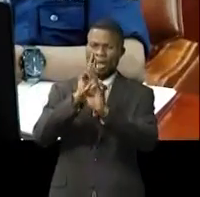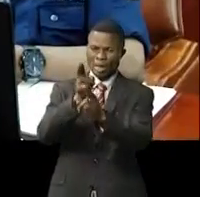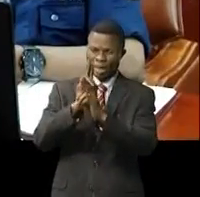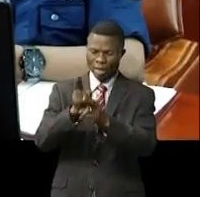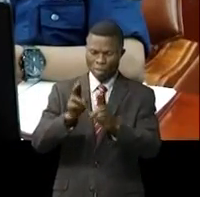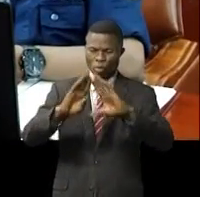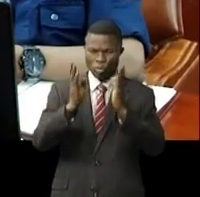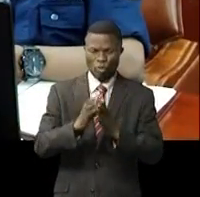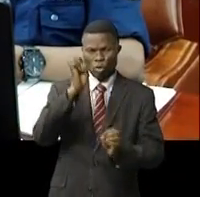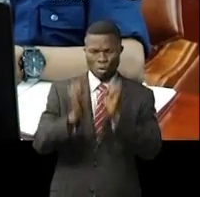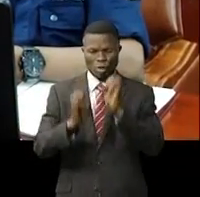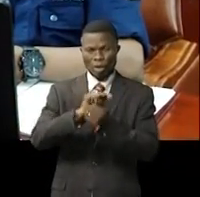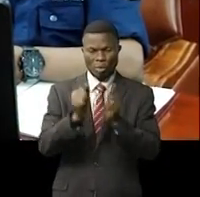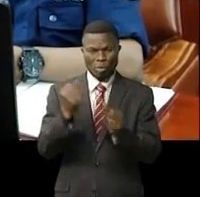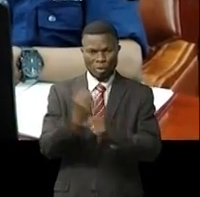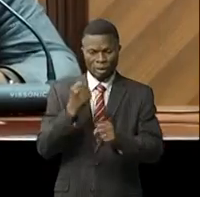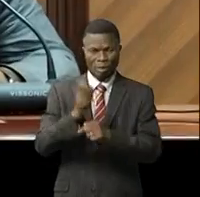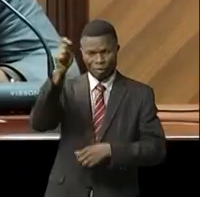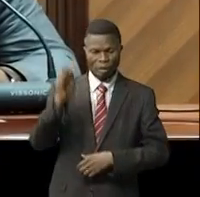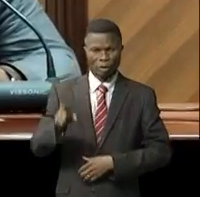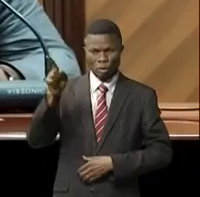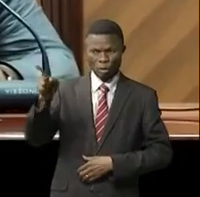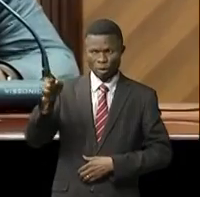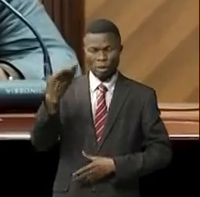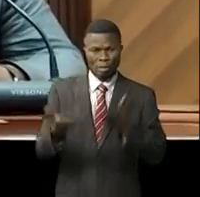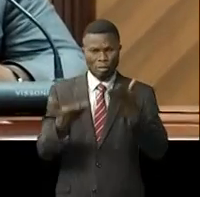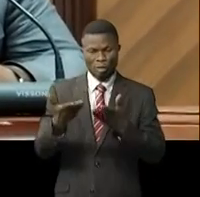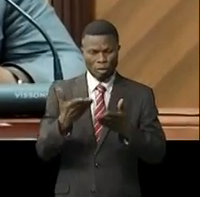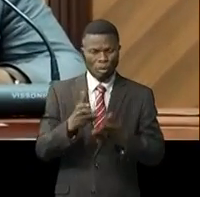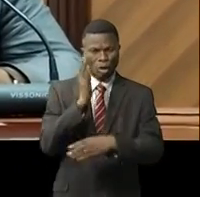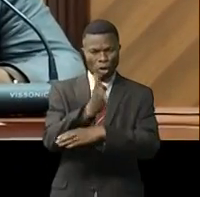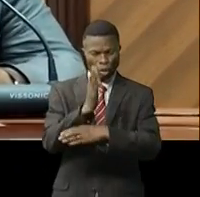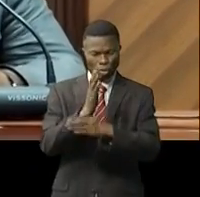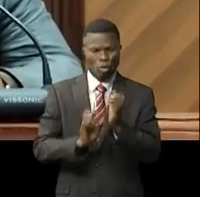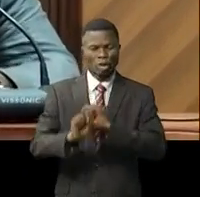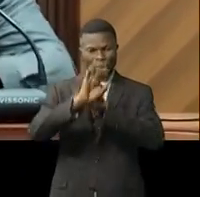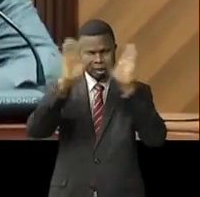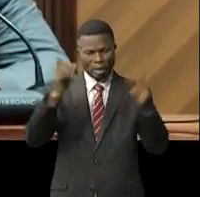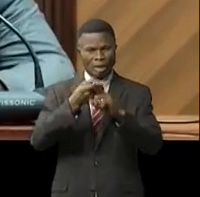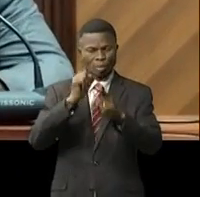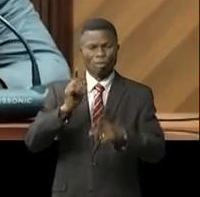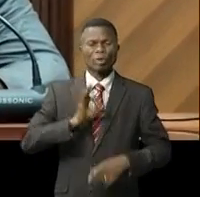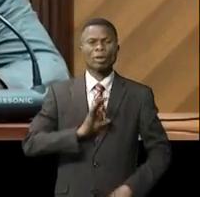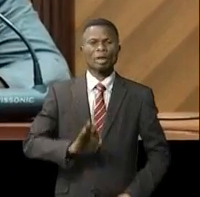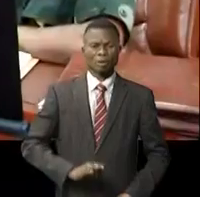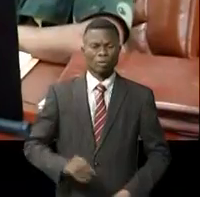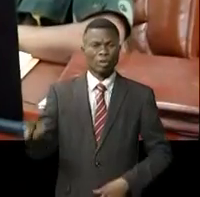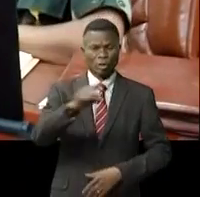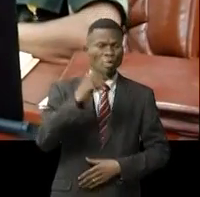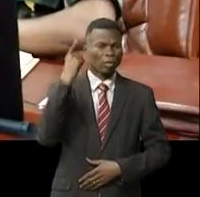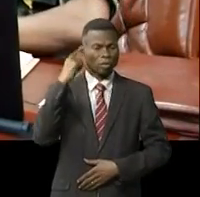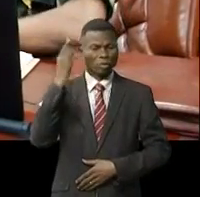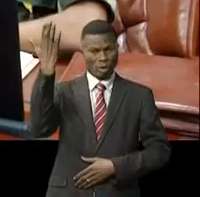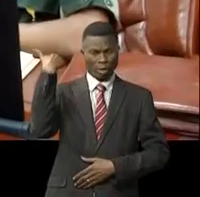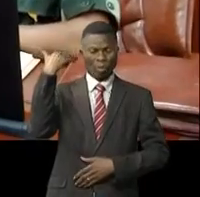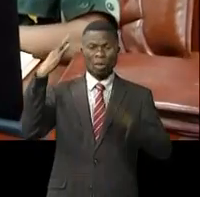militaires et des logistiques sur le terrain, mais pas seulement. Je crois qu'il y eu des orientations strictes du président de la République. Vous avez entendu il a quelques